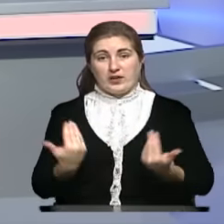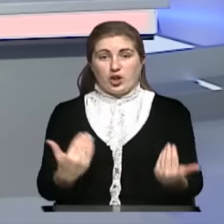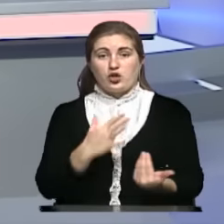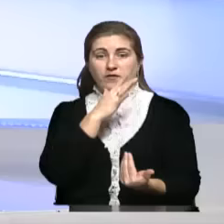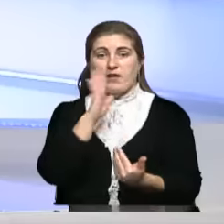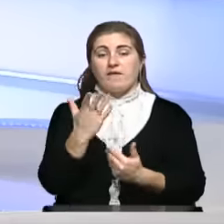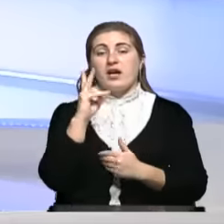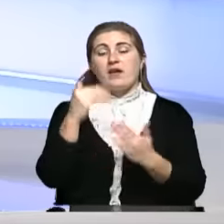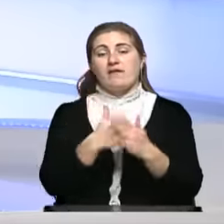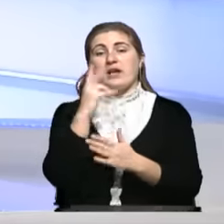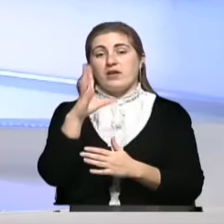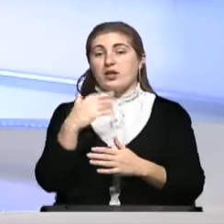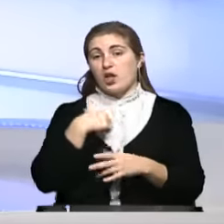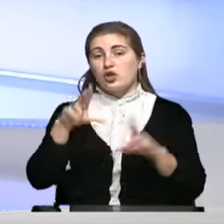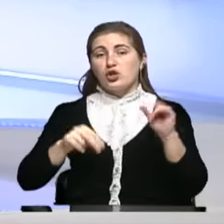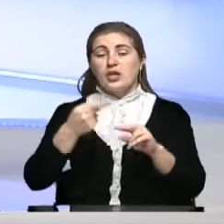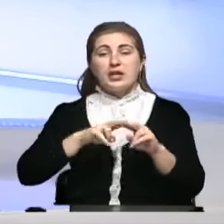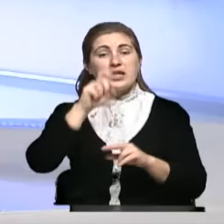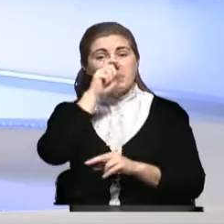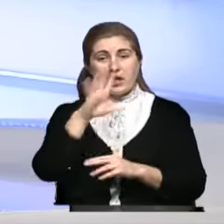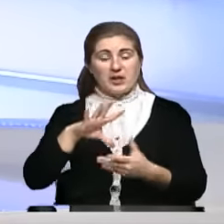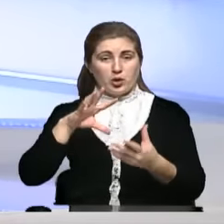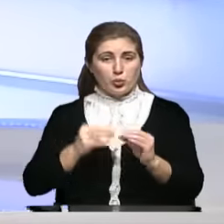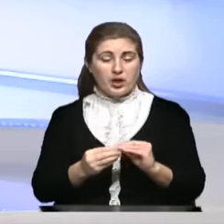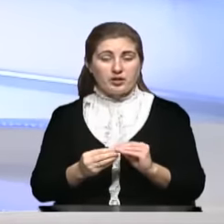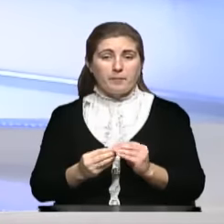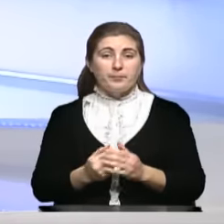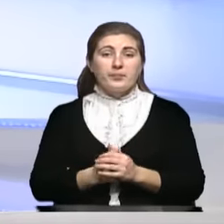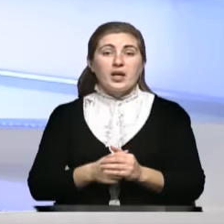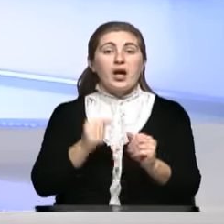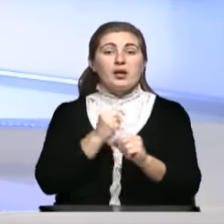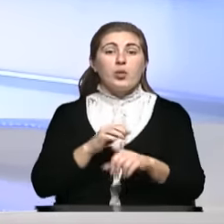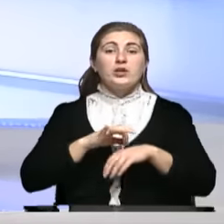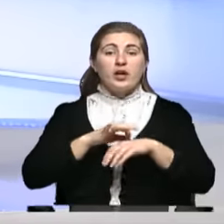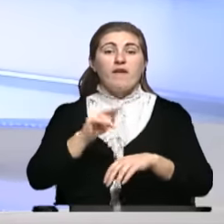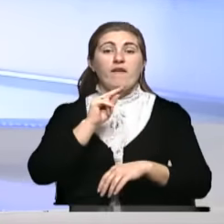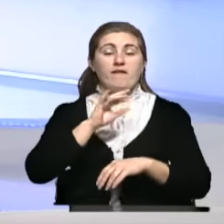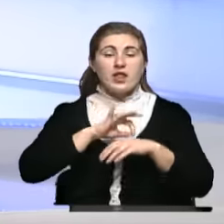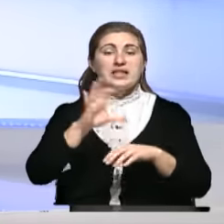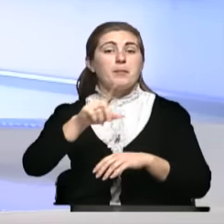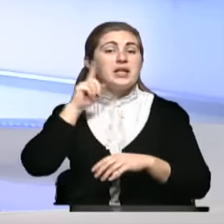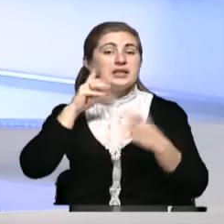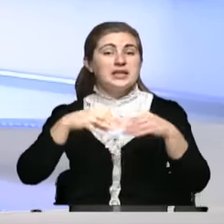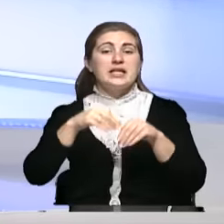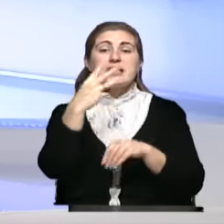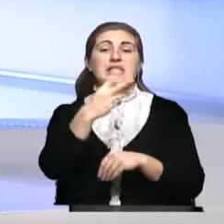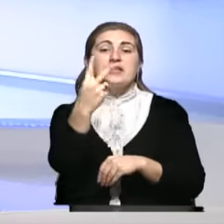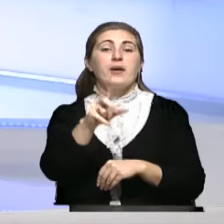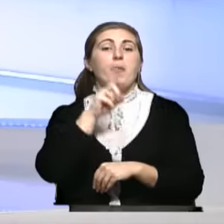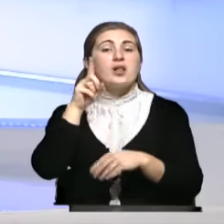квартирах. Я считаю это неплохим результатом. Работа велась и с молодыми семьями. 32 молодые семьи